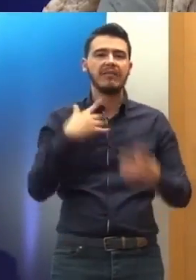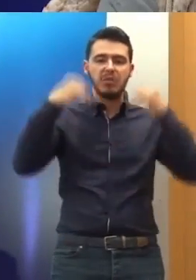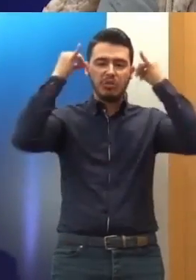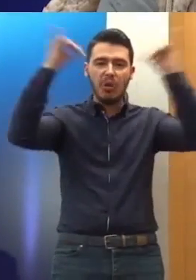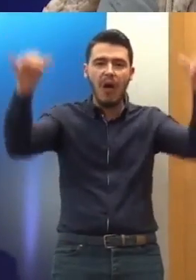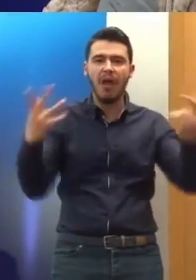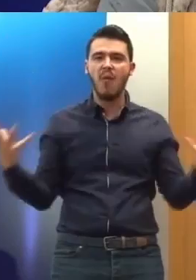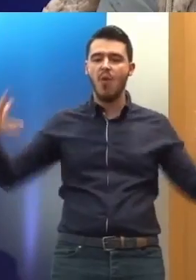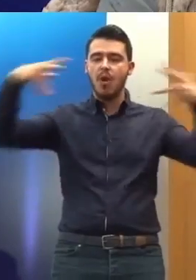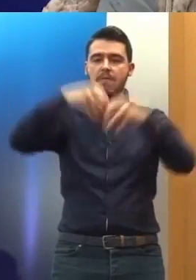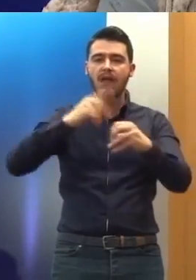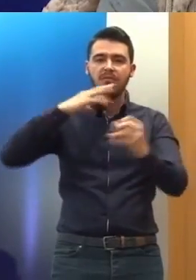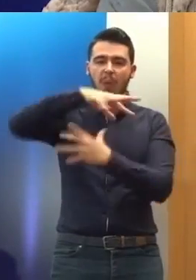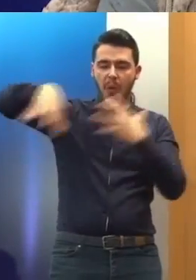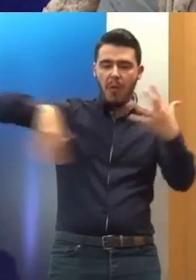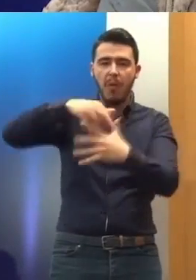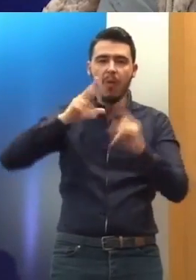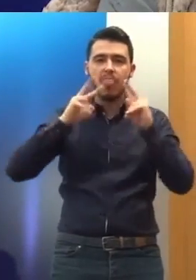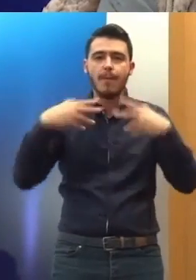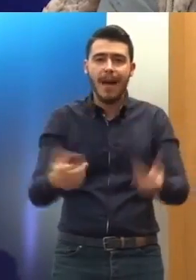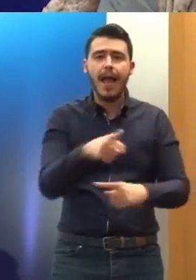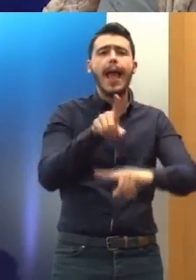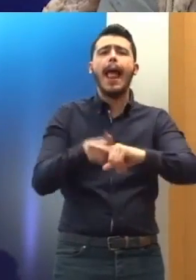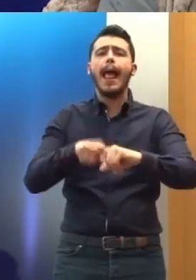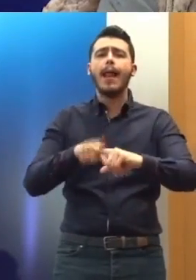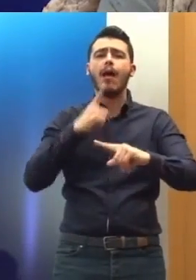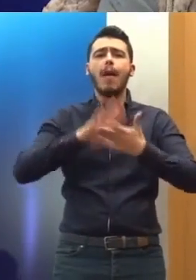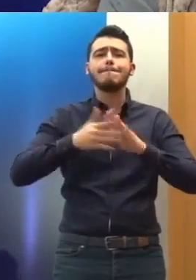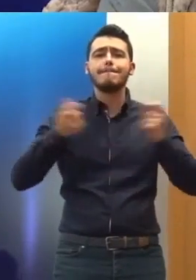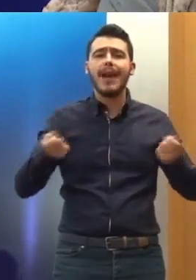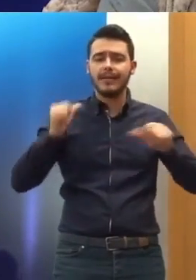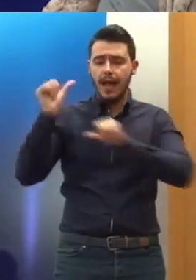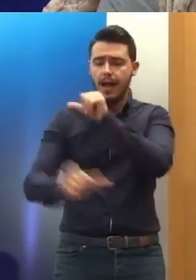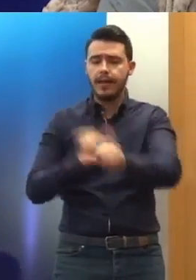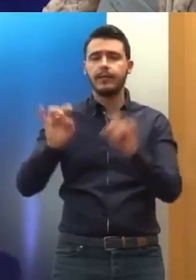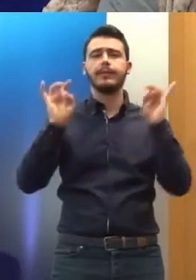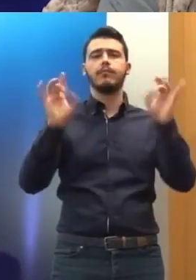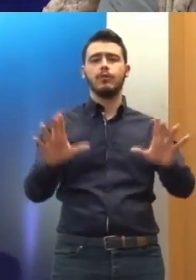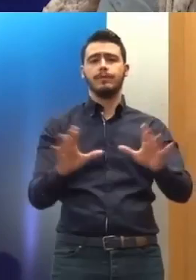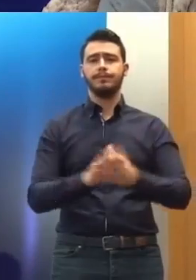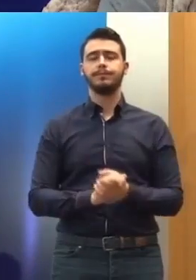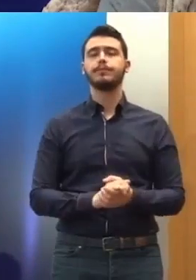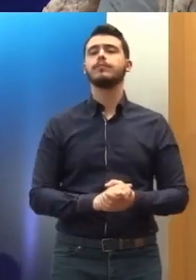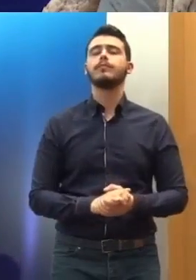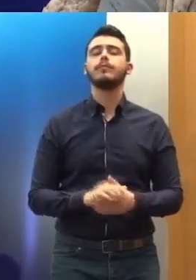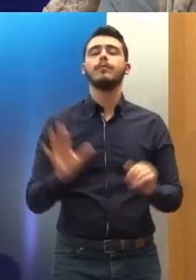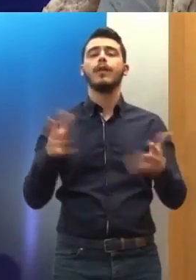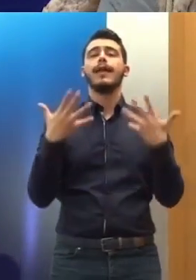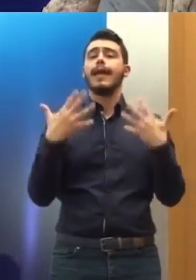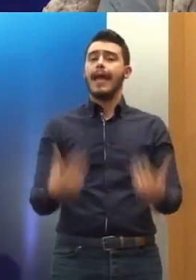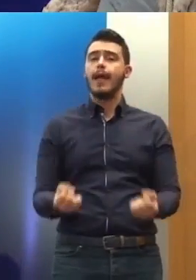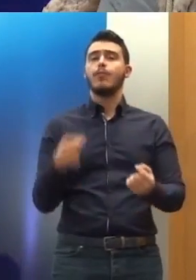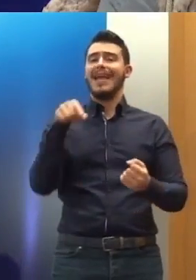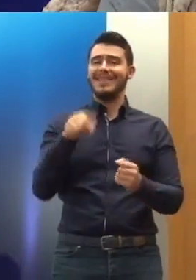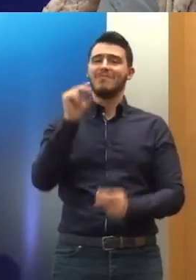επάνω στον άλλον κτλ Η τελευταία περίοδος, λοιπόν, εκεί έχουμε ένα κάθισμα ανάμεσα στις σχέσεις της Επιτροπής με την Ελλάδα